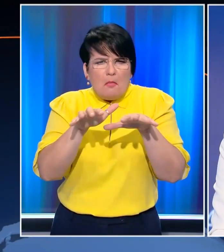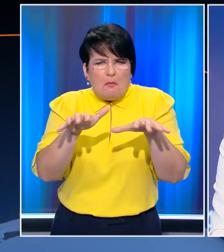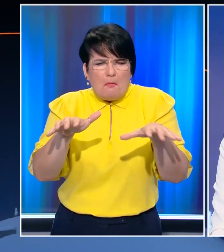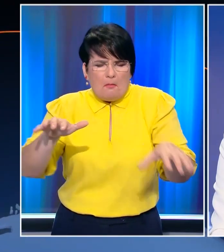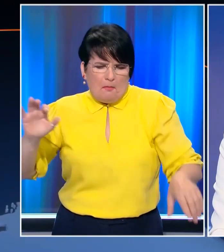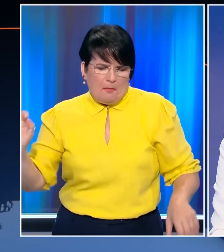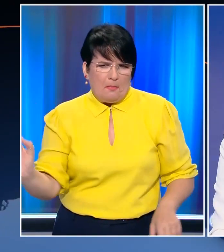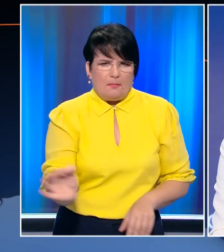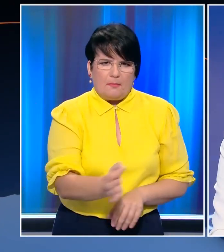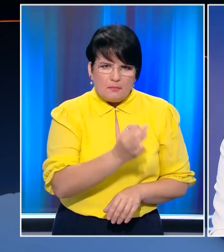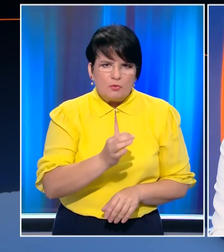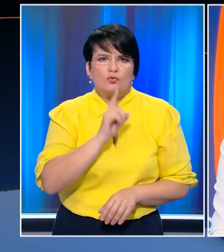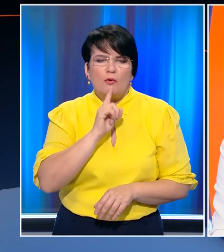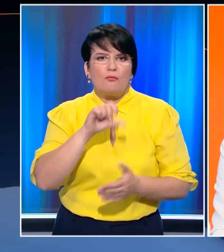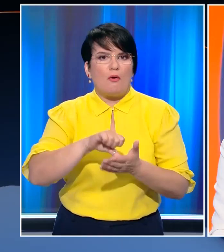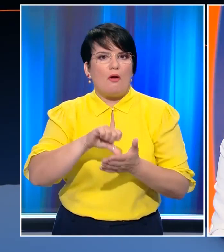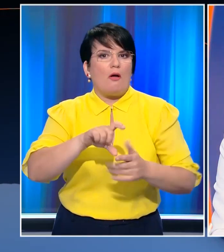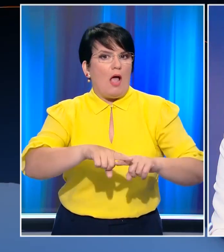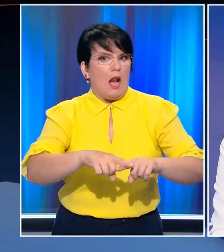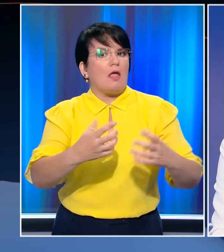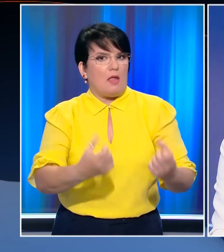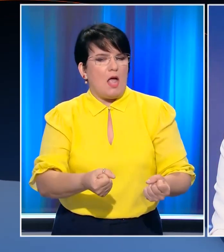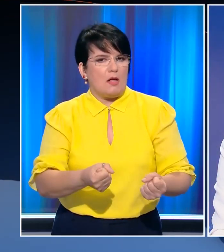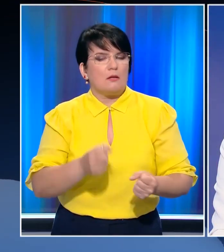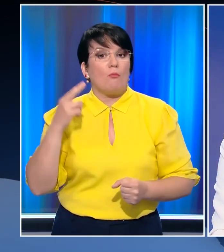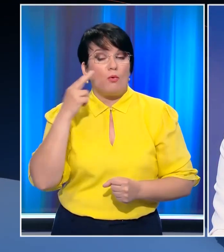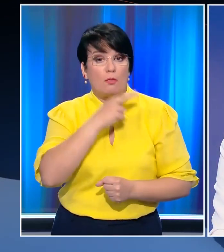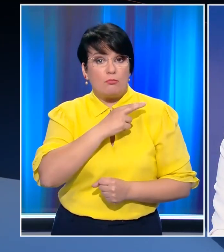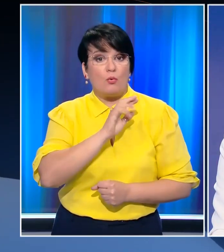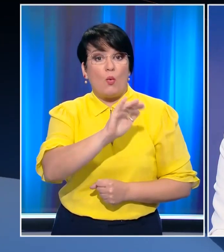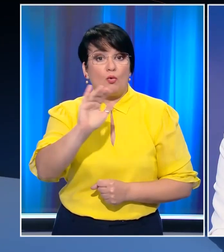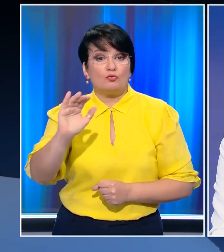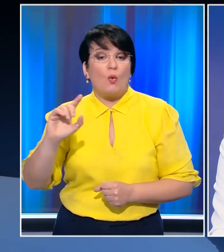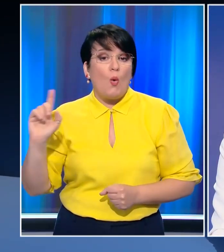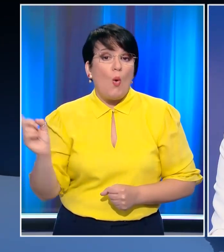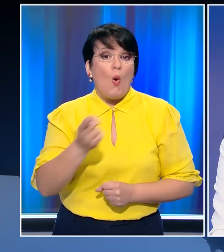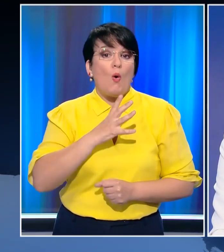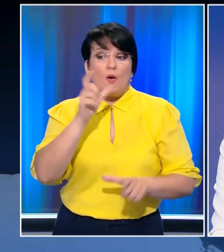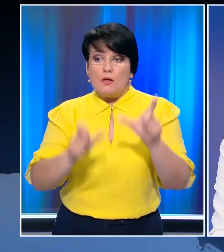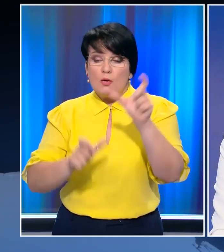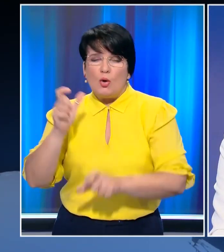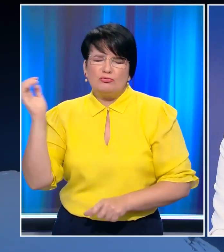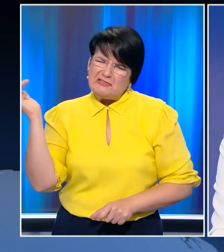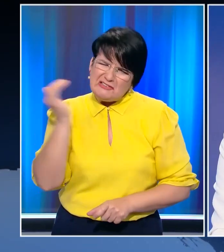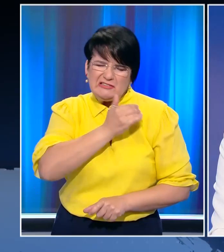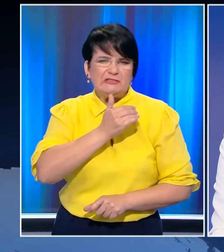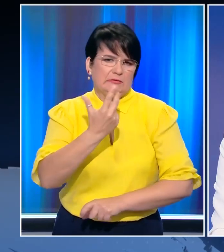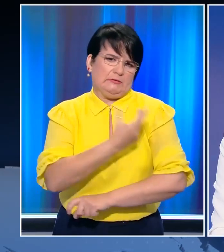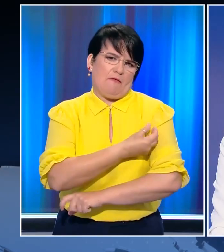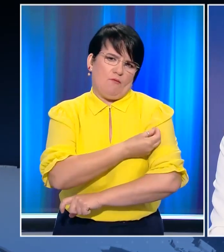Η Ινδική Μετάλλαξη έχει έρθει και στην Ελλάδα με τον Πρωθυπουργό να καλεί όλους τους πολίτες να σπέψουν να